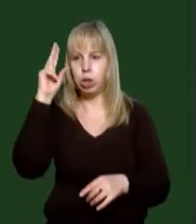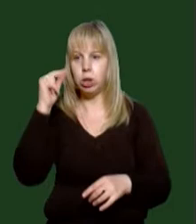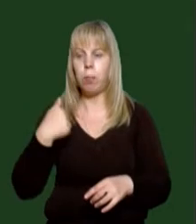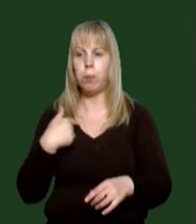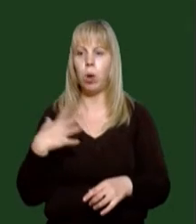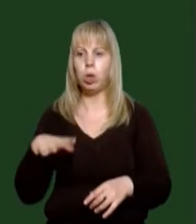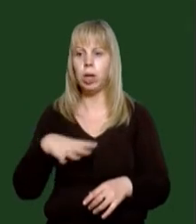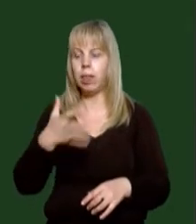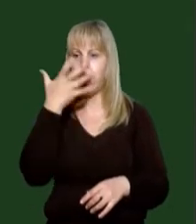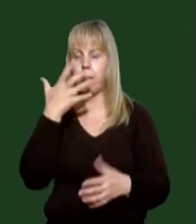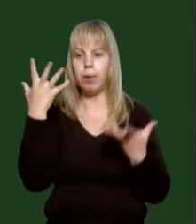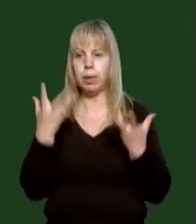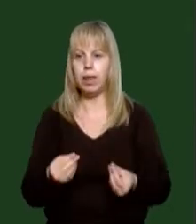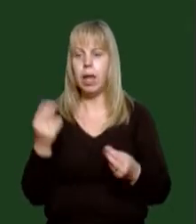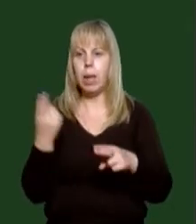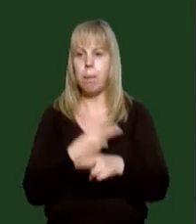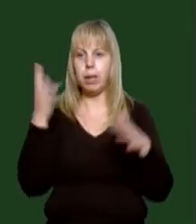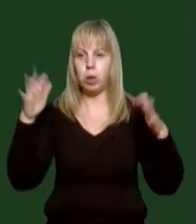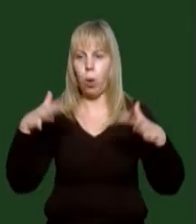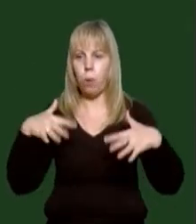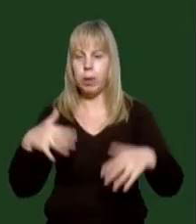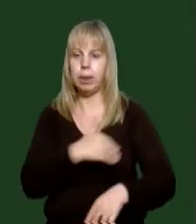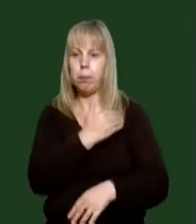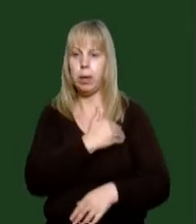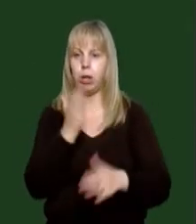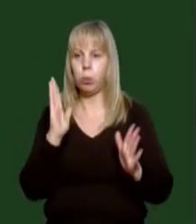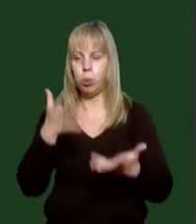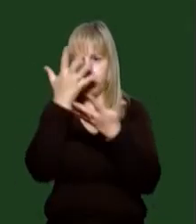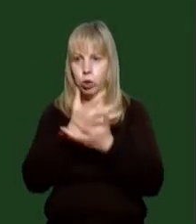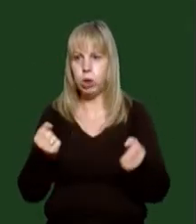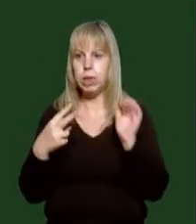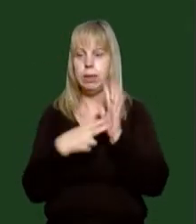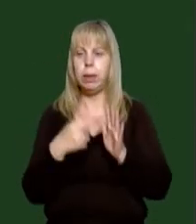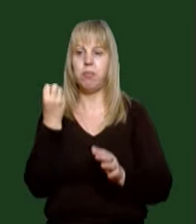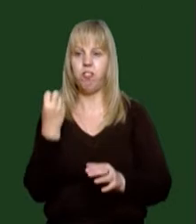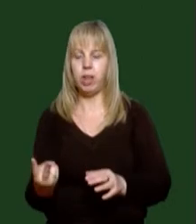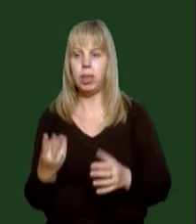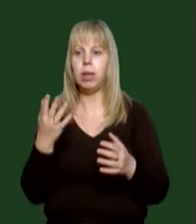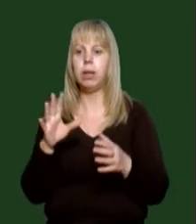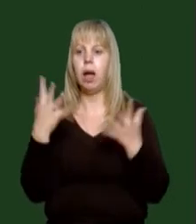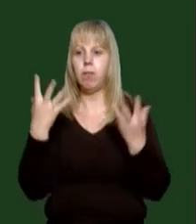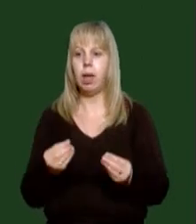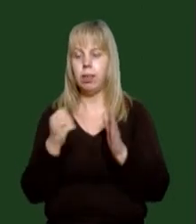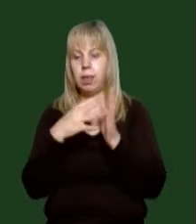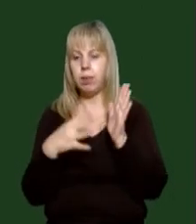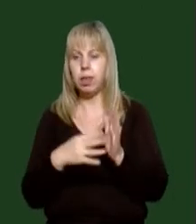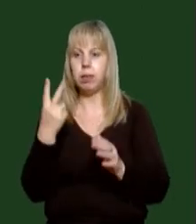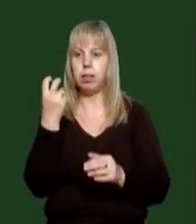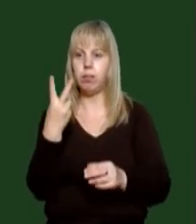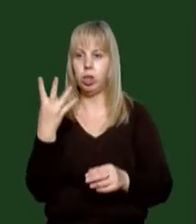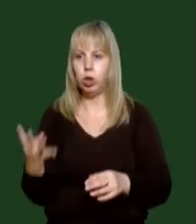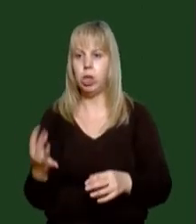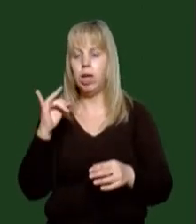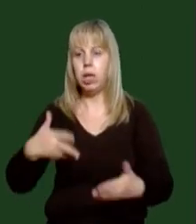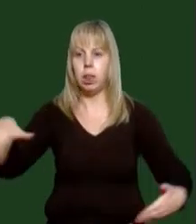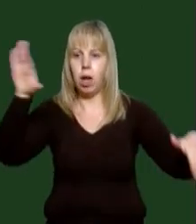очікуємо теплий день і без опадів. Температура буде вночі 7-12, в день 19-24, ну